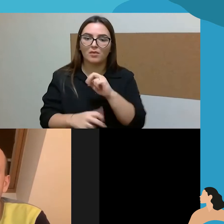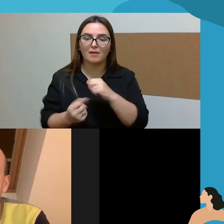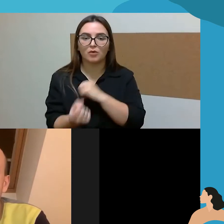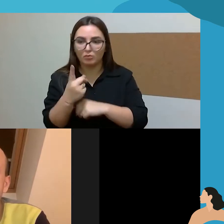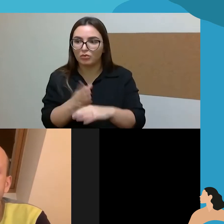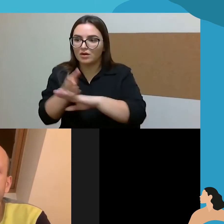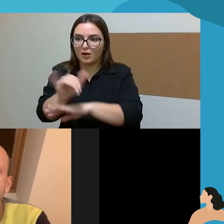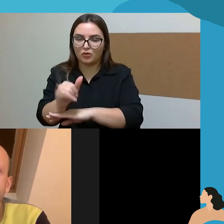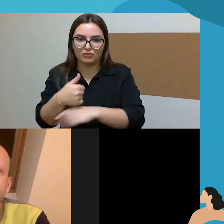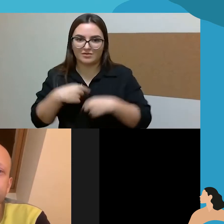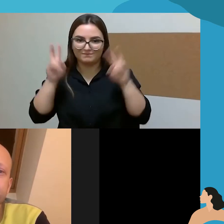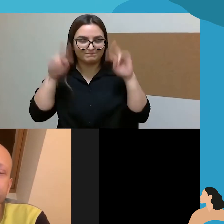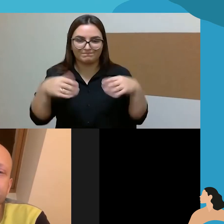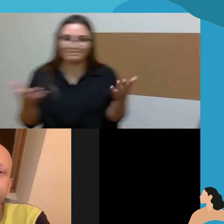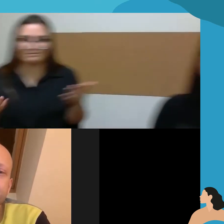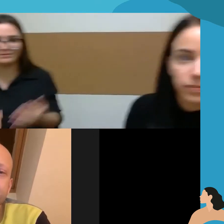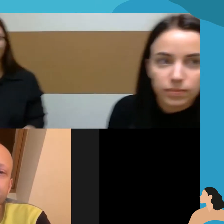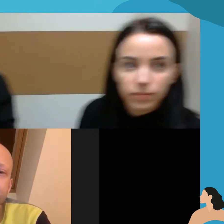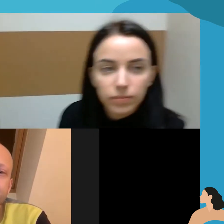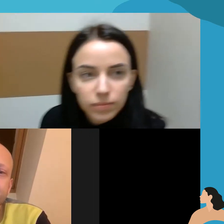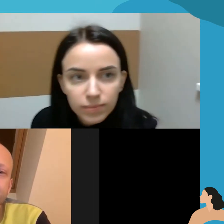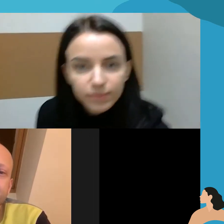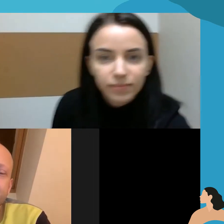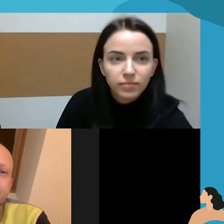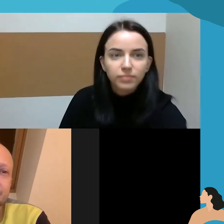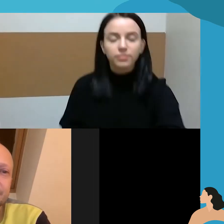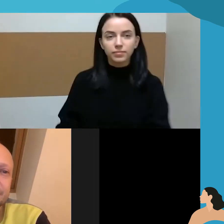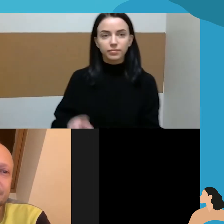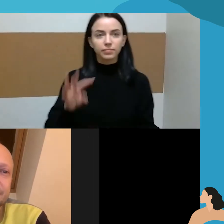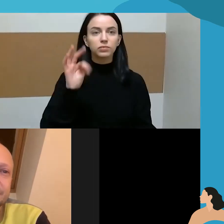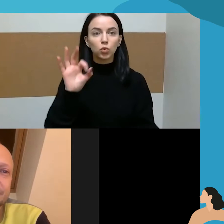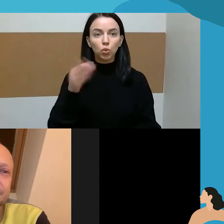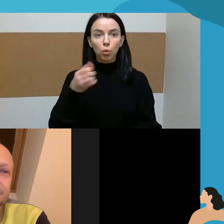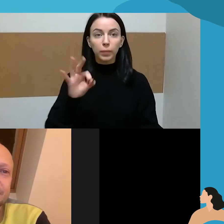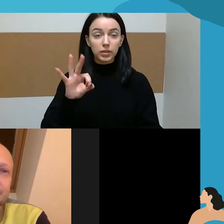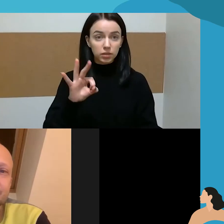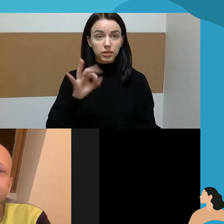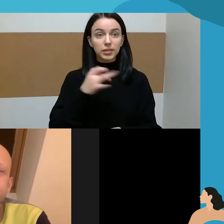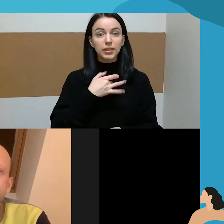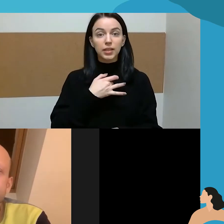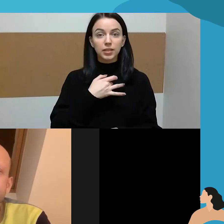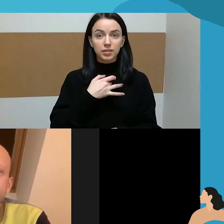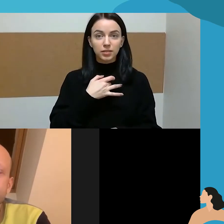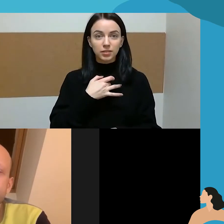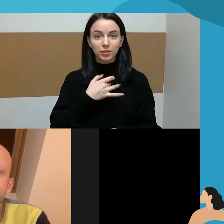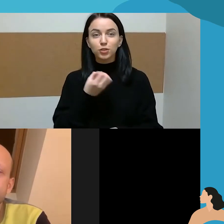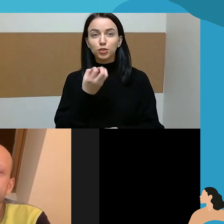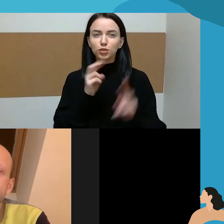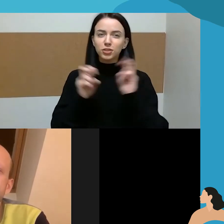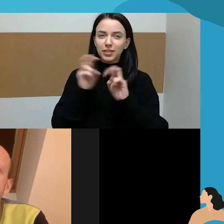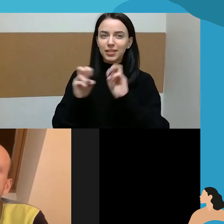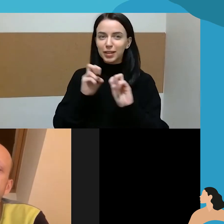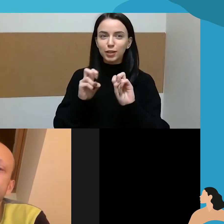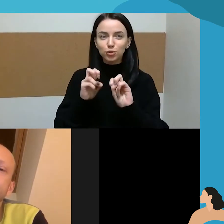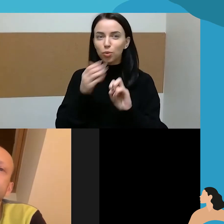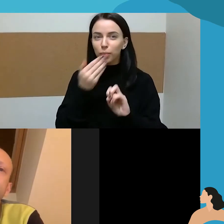pasitart. Tomai, ar tu dar truputį, dar ieškau kampų. Tomai, ar jūs